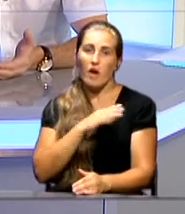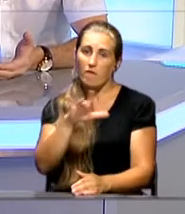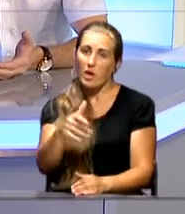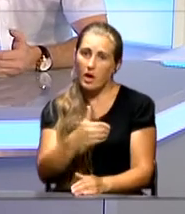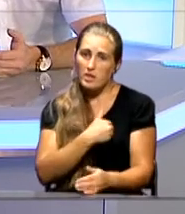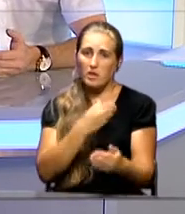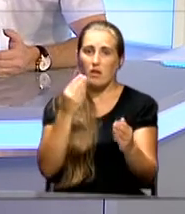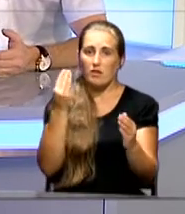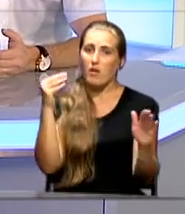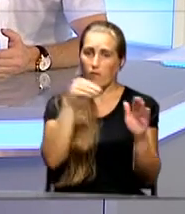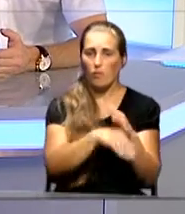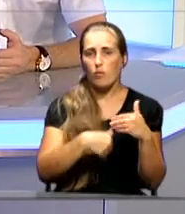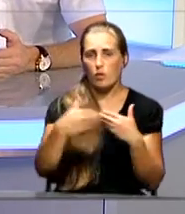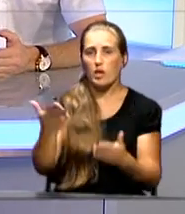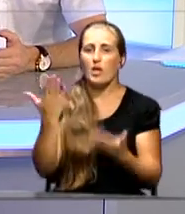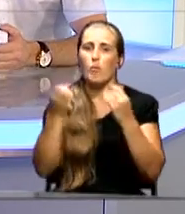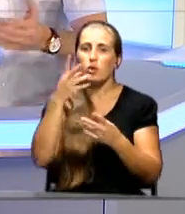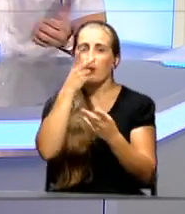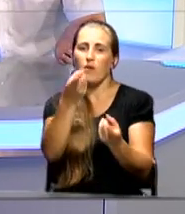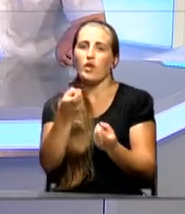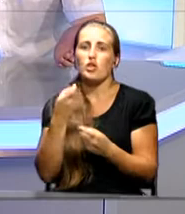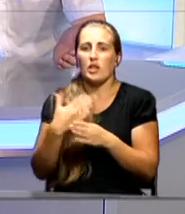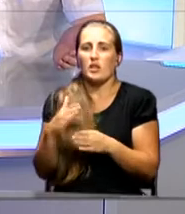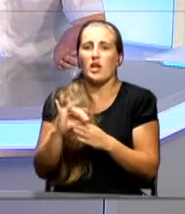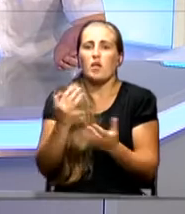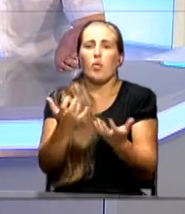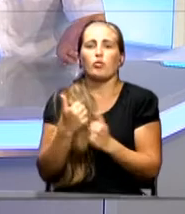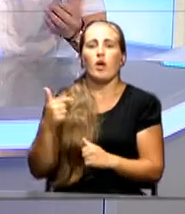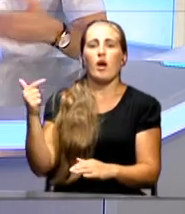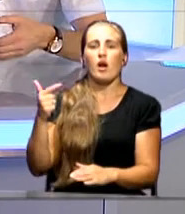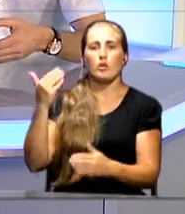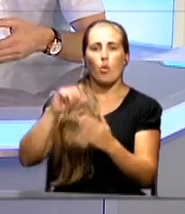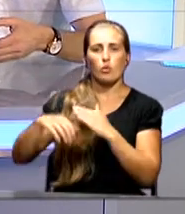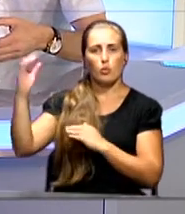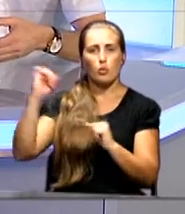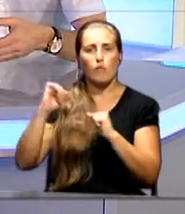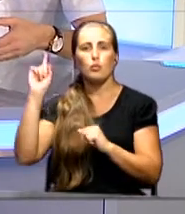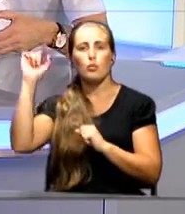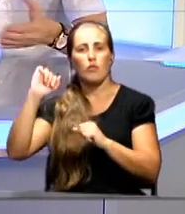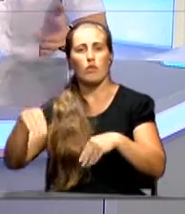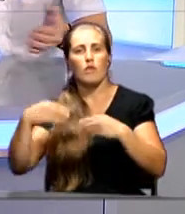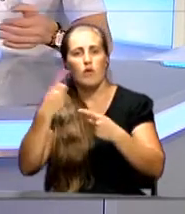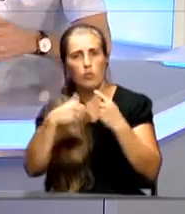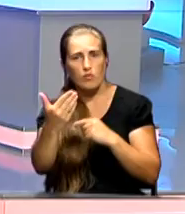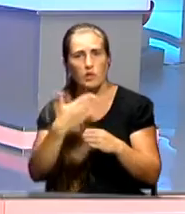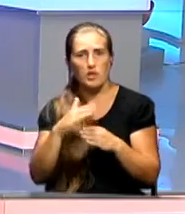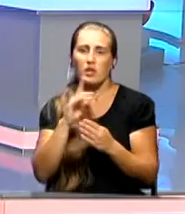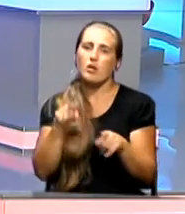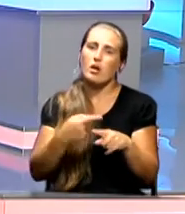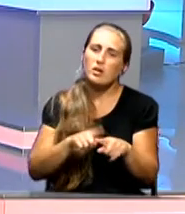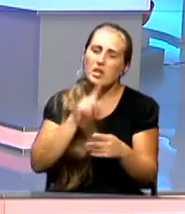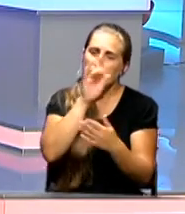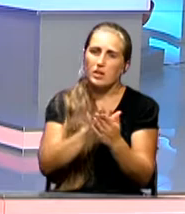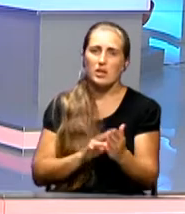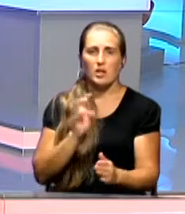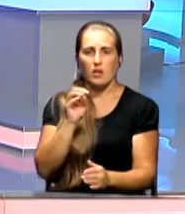инвестировать? Тогда да. Если вы хотите просто привлечь кредит и получить гарантию правительства, что правительство вам вернет этот кредит, то тогда, извините, нет.